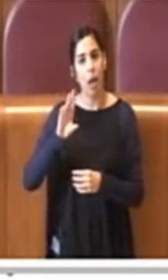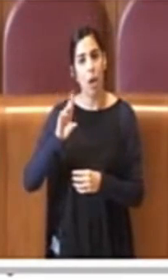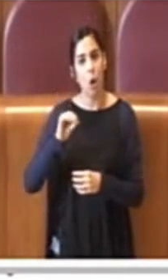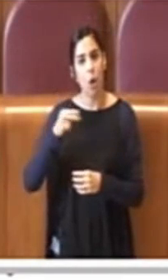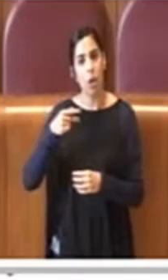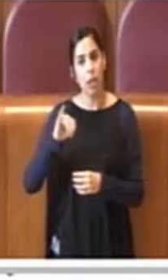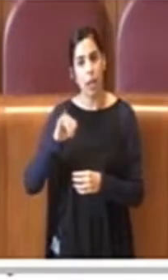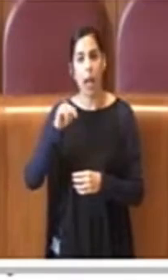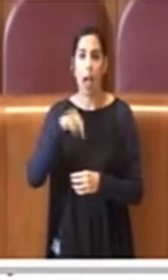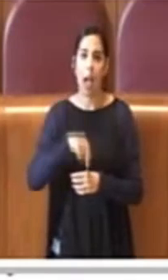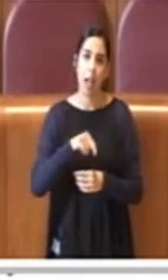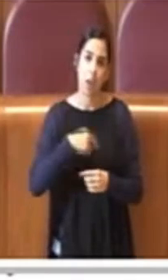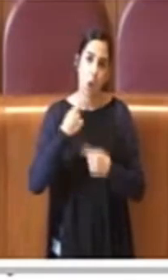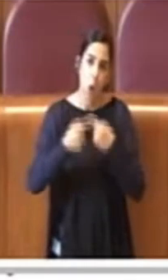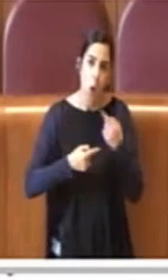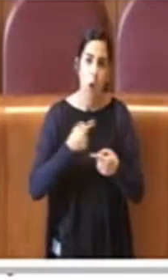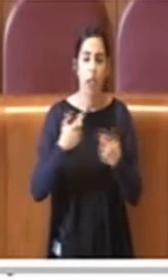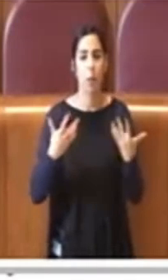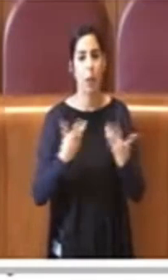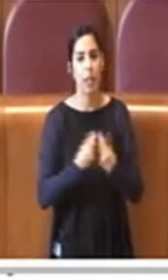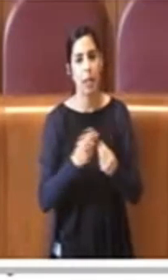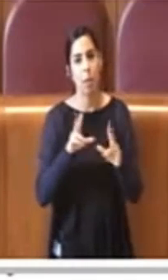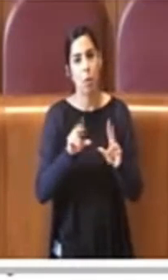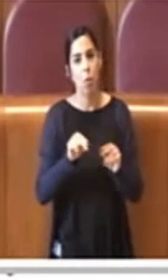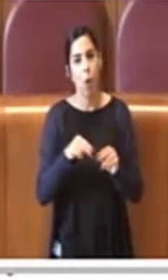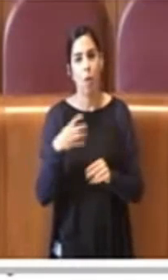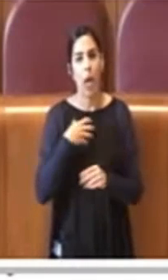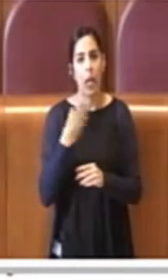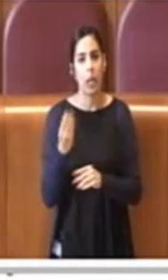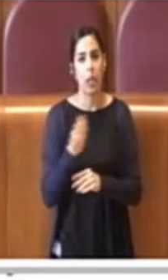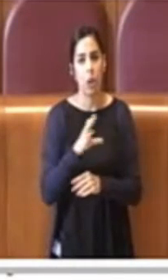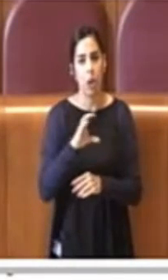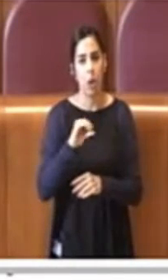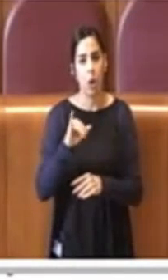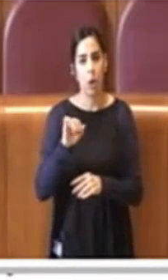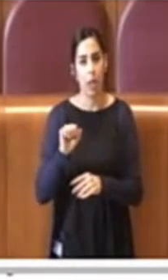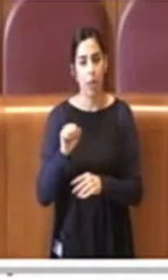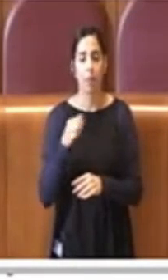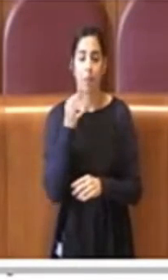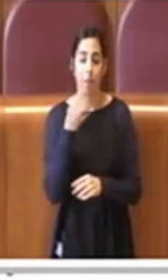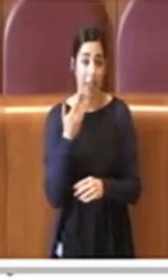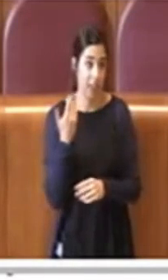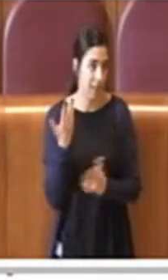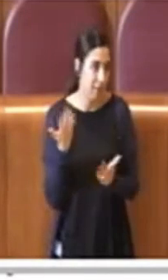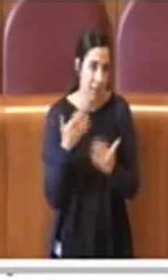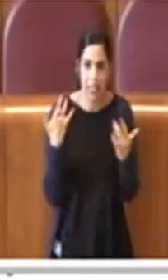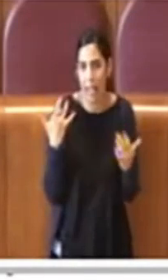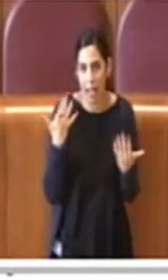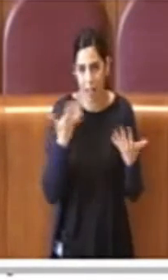con il neoassessore Coglia quindi grazie finito, grazie